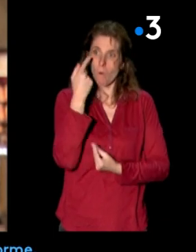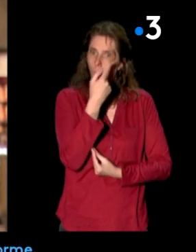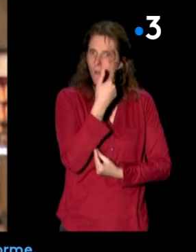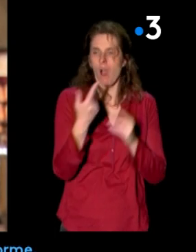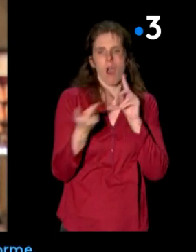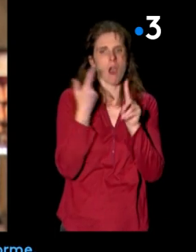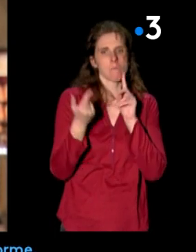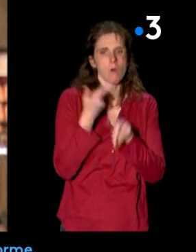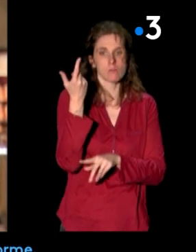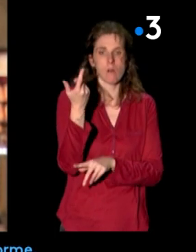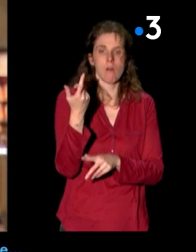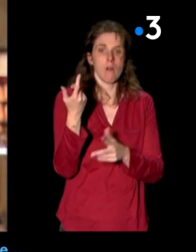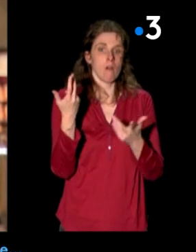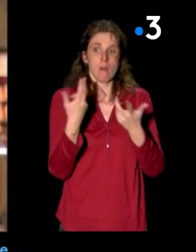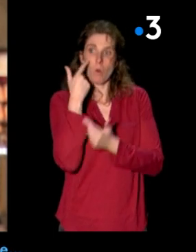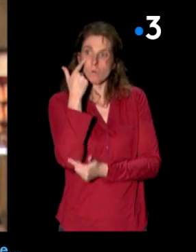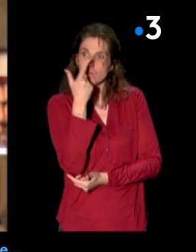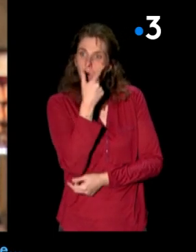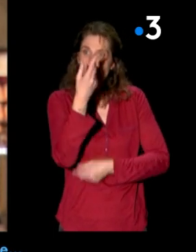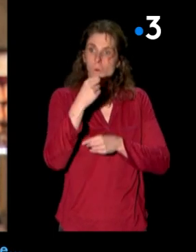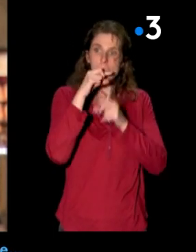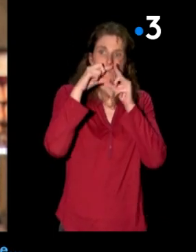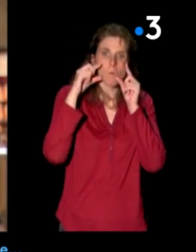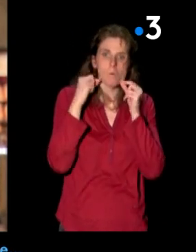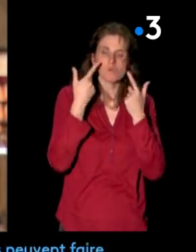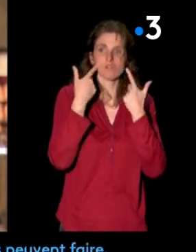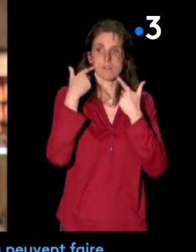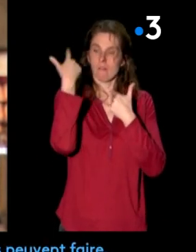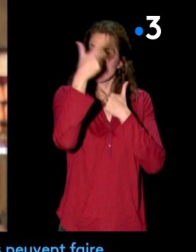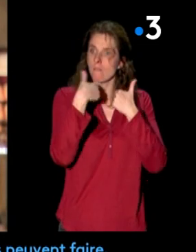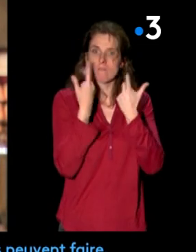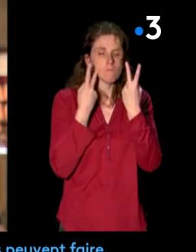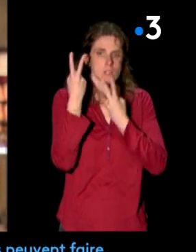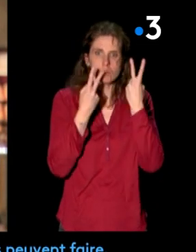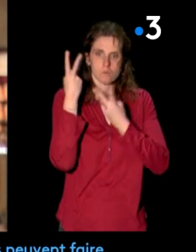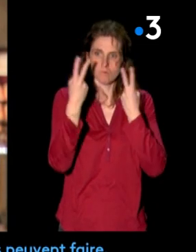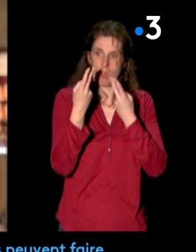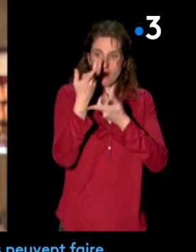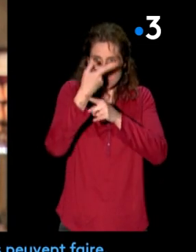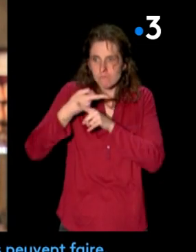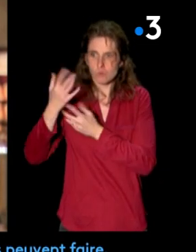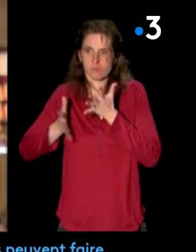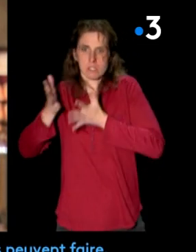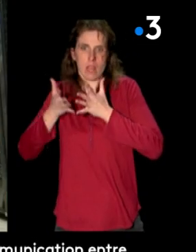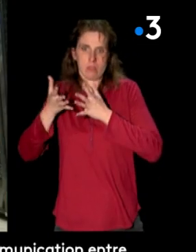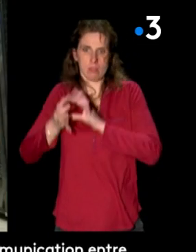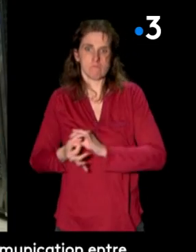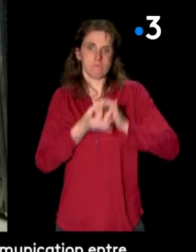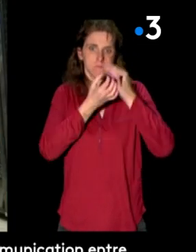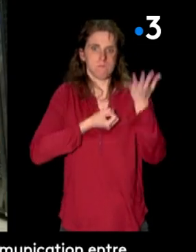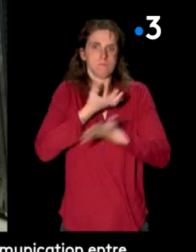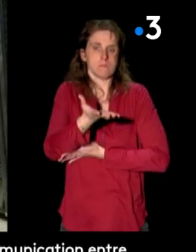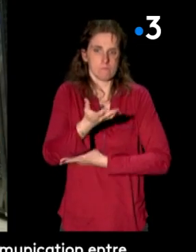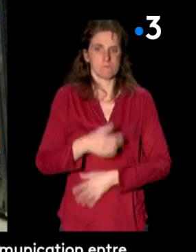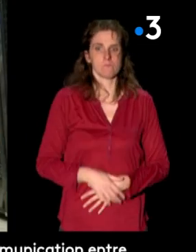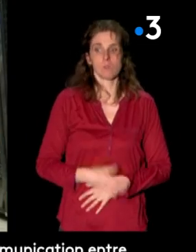a une importance qui est énorme, que ce soit les yeux, la bouche. Le visuel parle autant que les gestes qu'ils peuvent faire. D